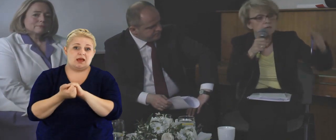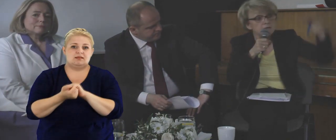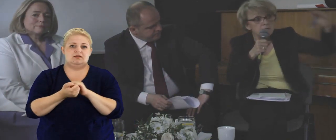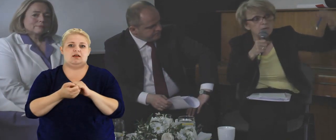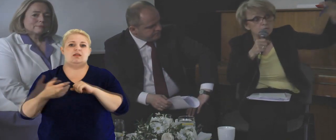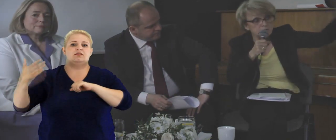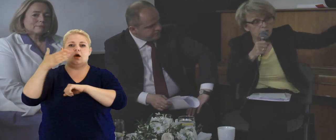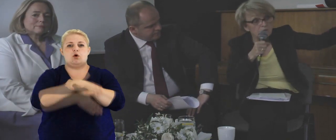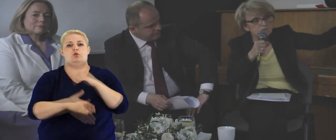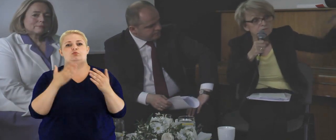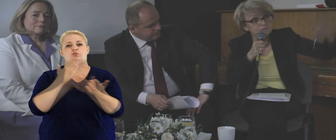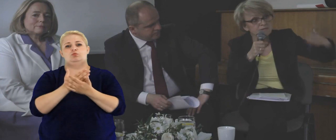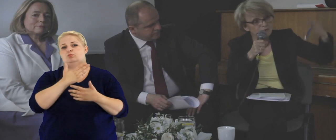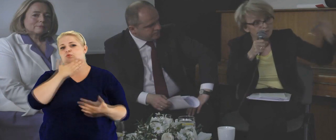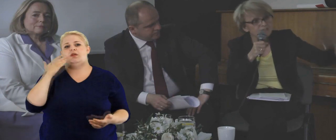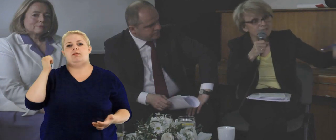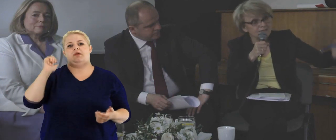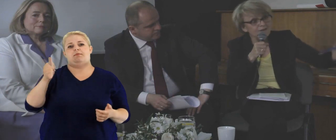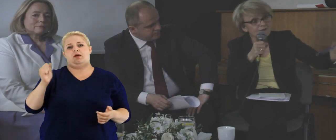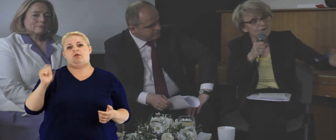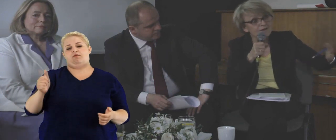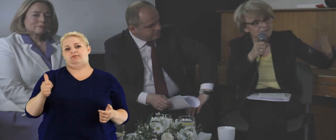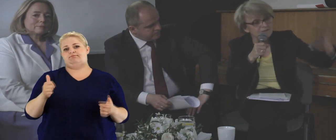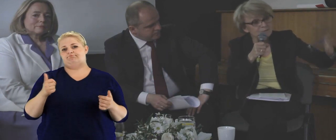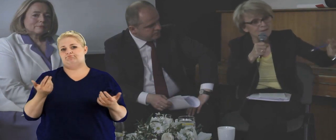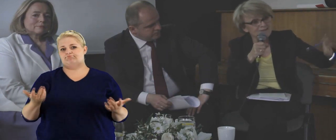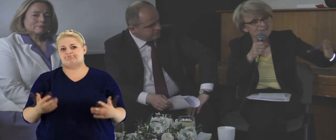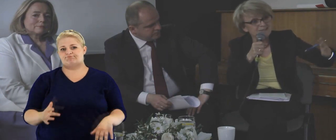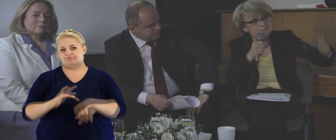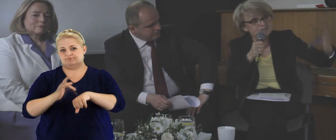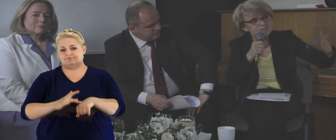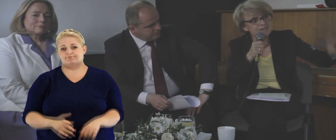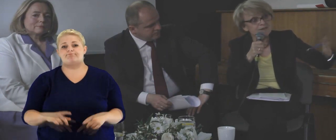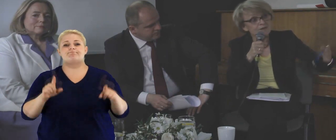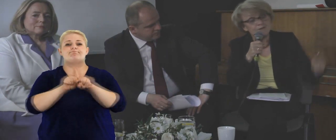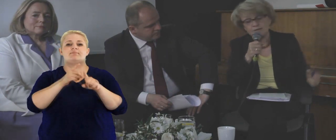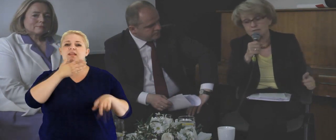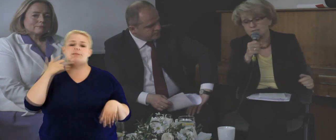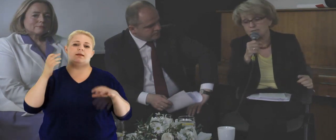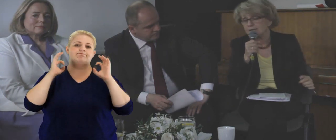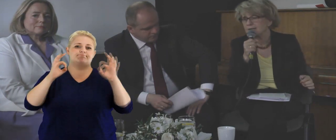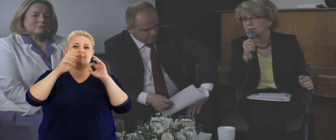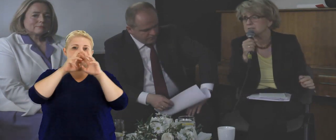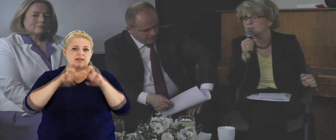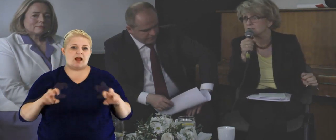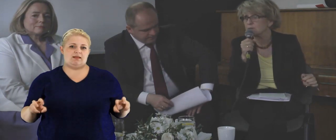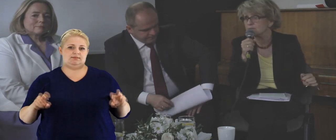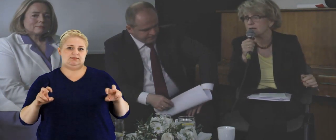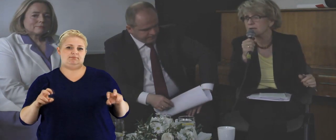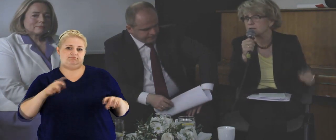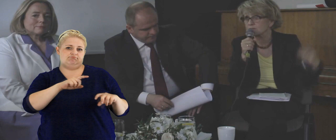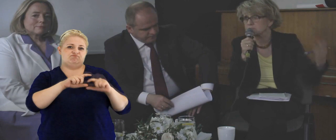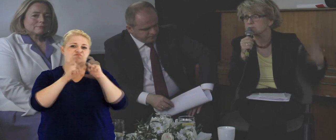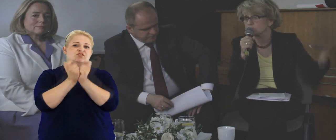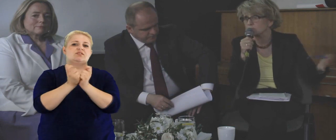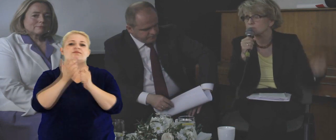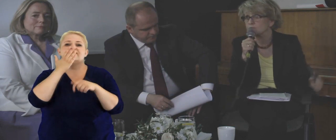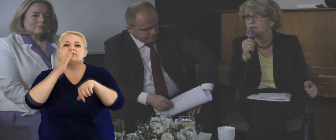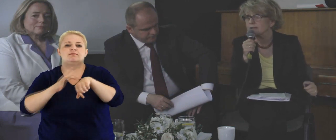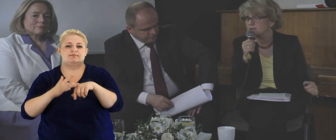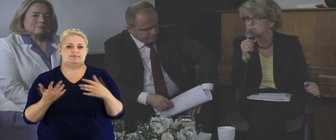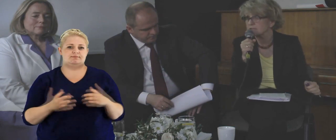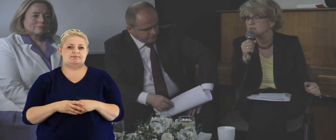zmiany, nie ma już na końcu takiego rzetelnego impact assessment, rzetelnej analizy oddziaływania, czy tych wszystkich